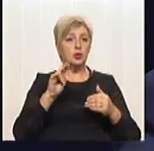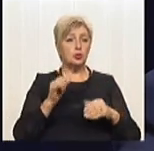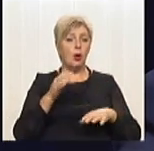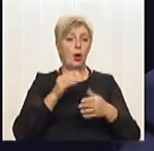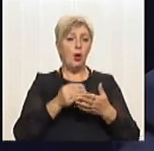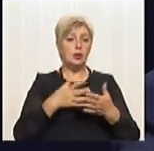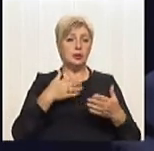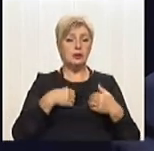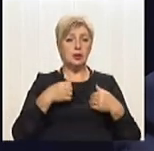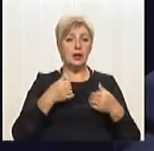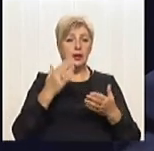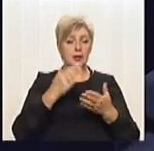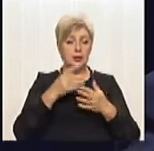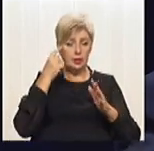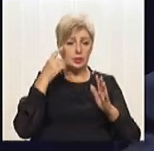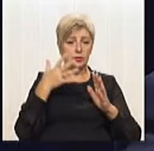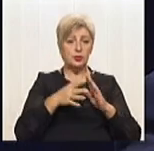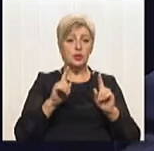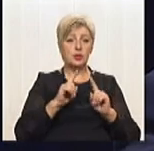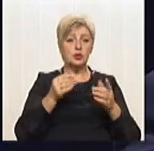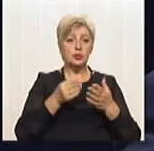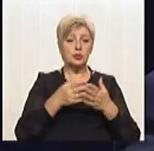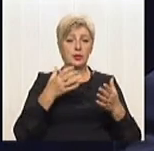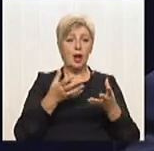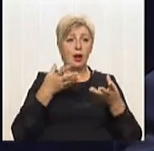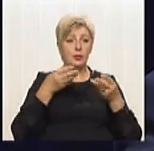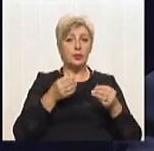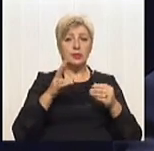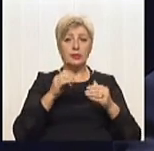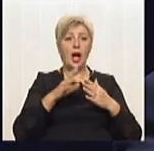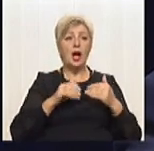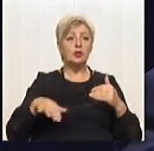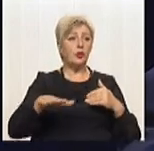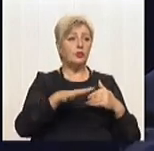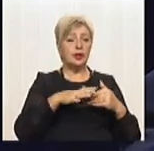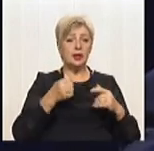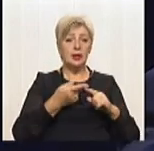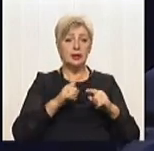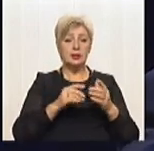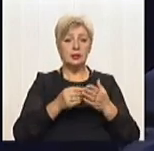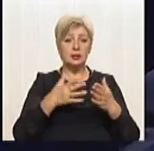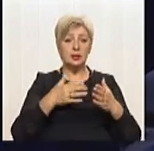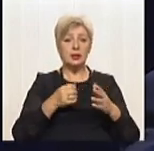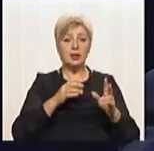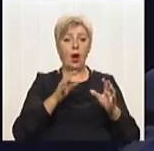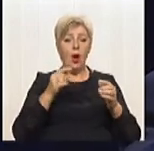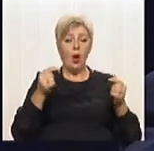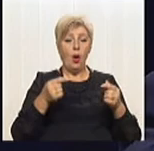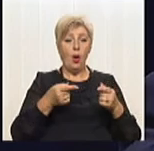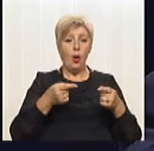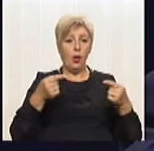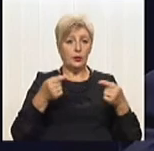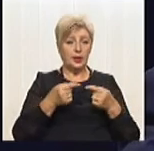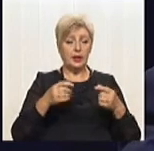Є розуміння, що оцінка впливу на довкілля – це оцінка конкретних проєктів. Тобто, коли йдеться